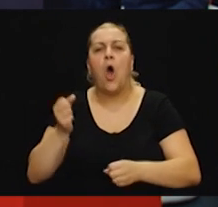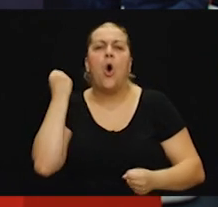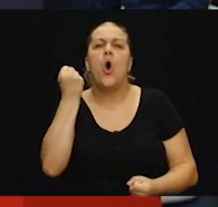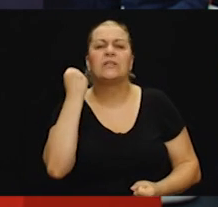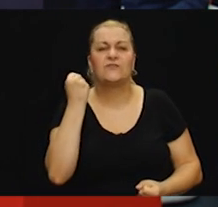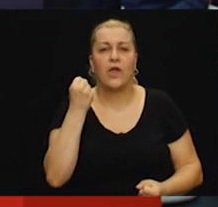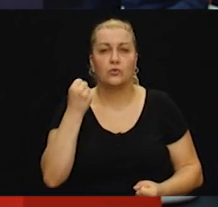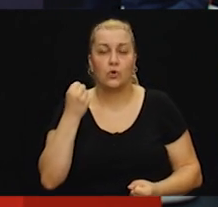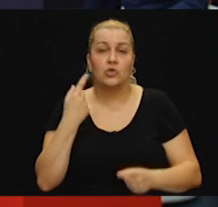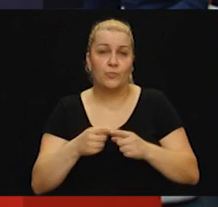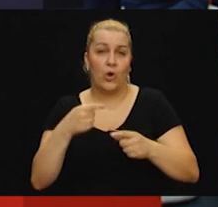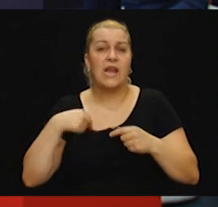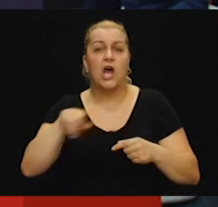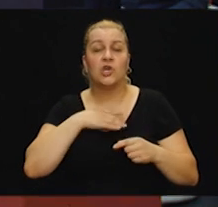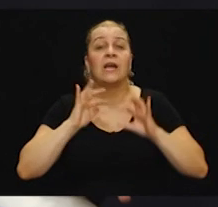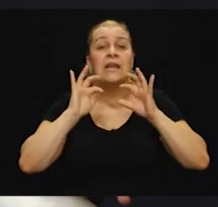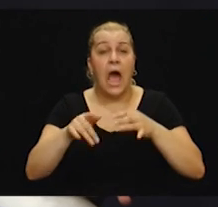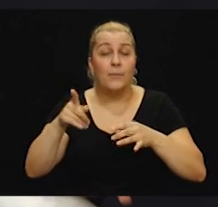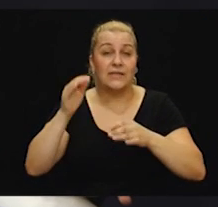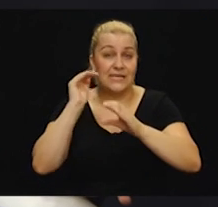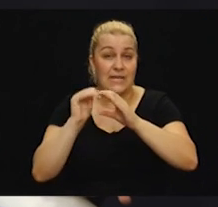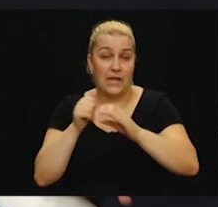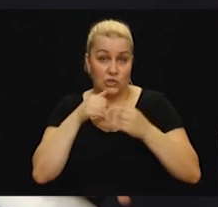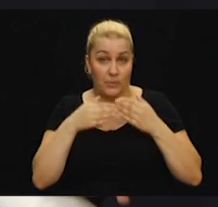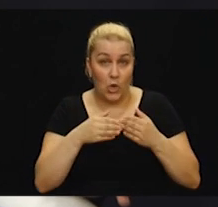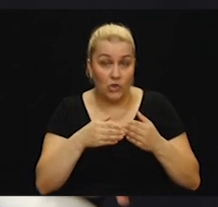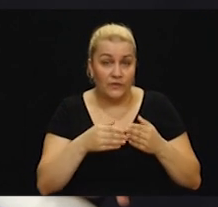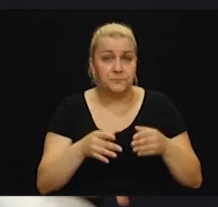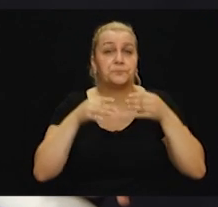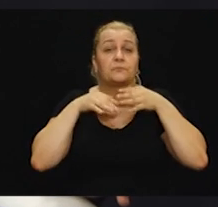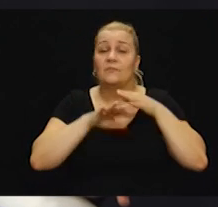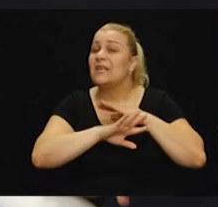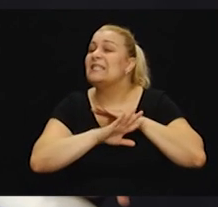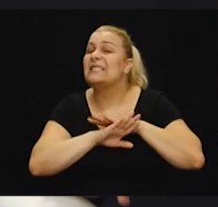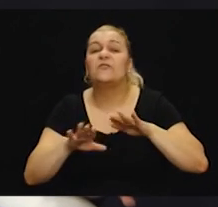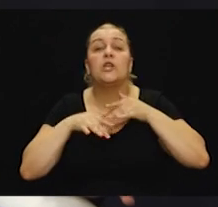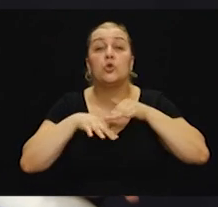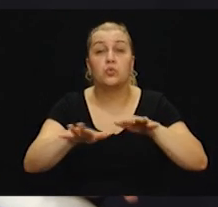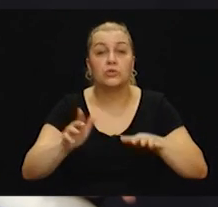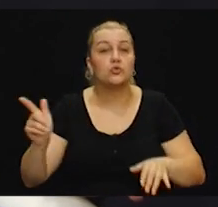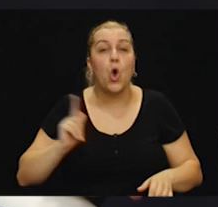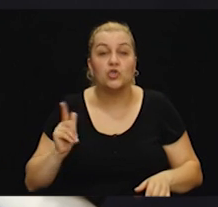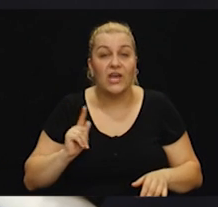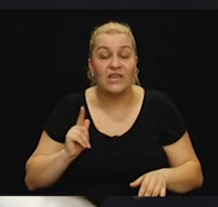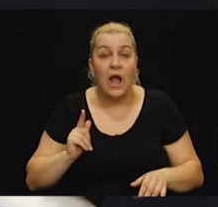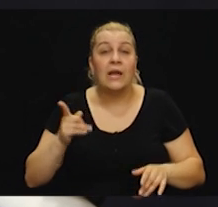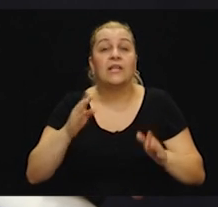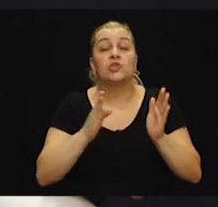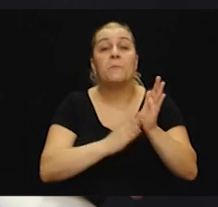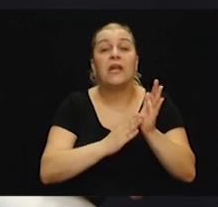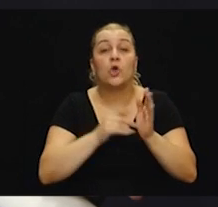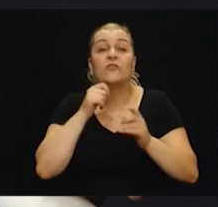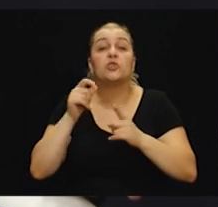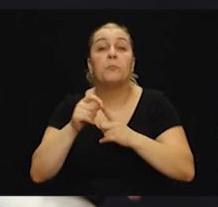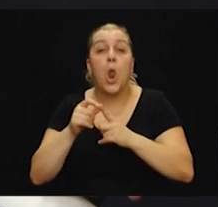skladište i na brodove. Mi smo ujutro, ne mi, nego ljudi su svi očekivali da će se ploče i Metković sravni sa zemljom tih aviona.